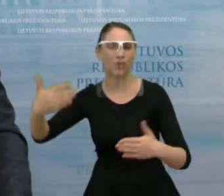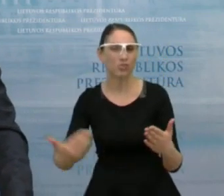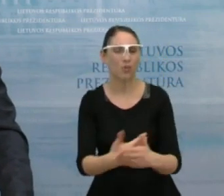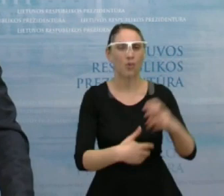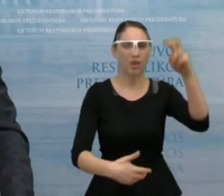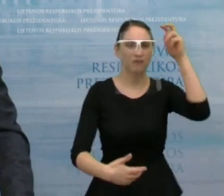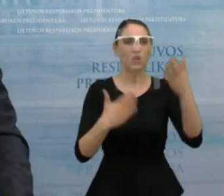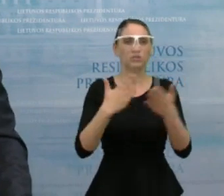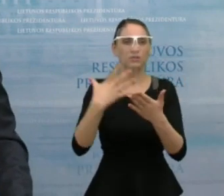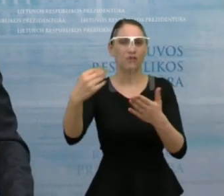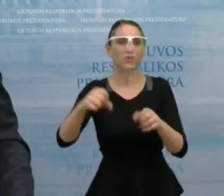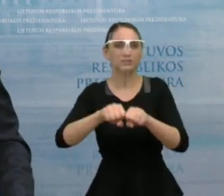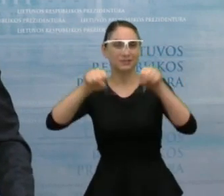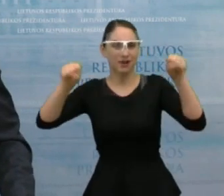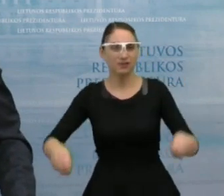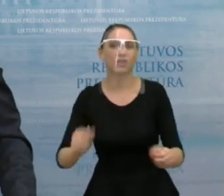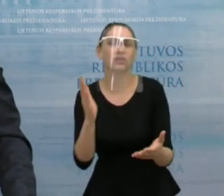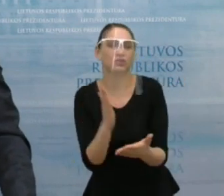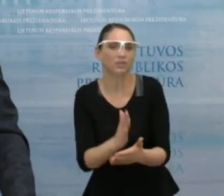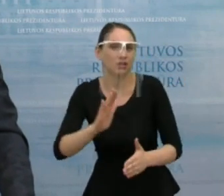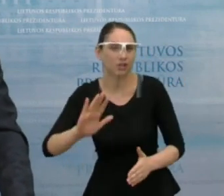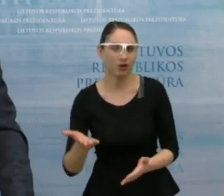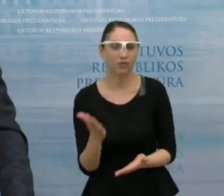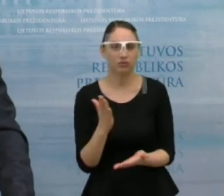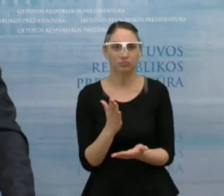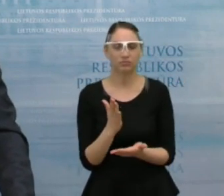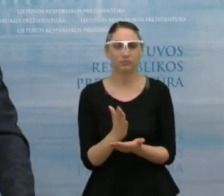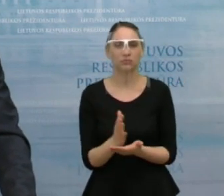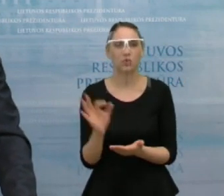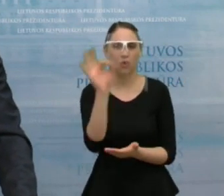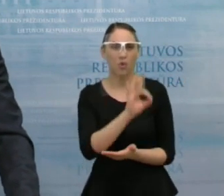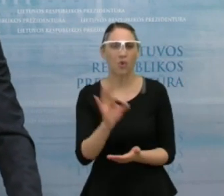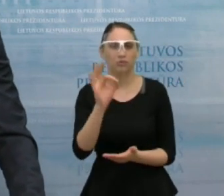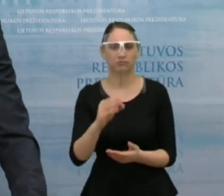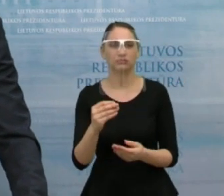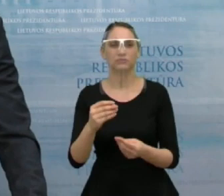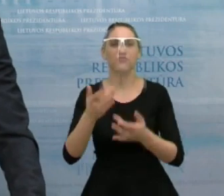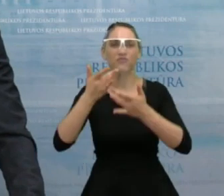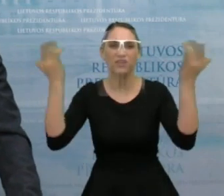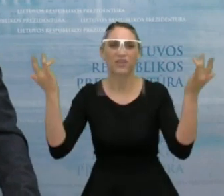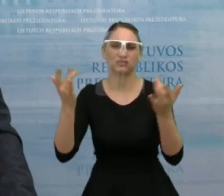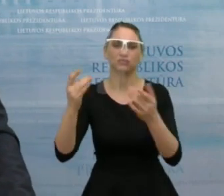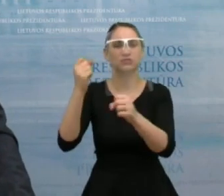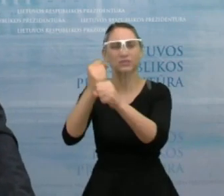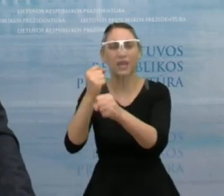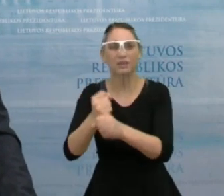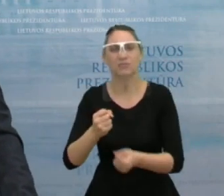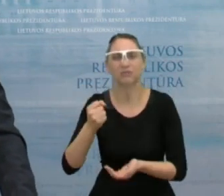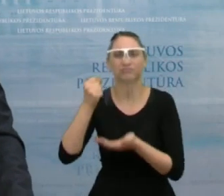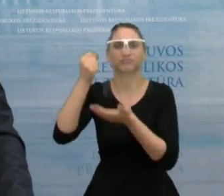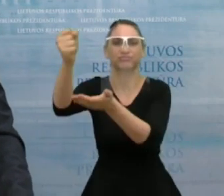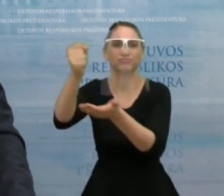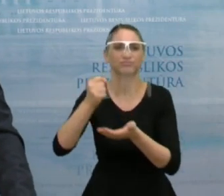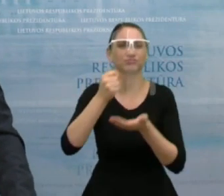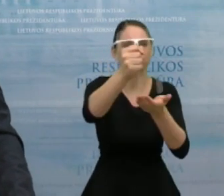tikslų sąrašą taip pat įtraukia būtent ategvato viešųjų funkcijų finansavimą ir mokestinio teisingumo didinimą.